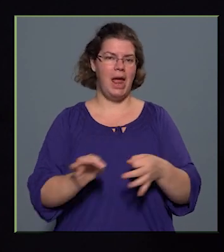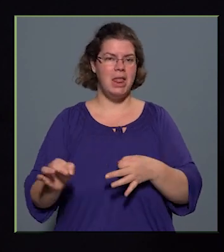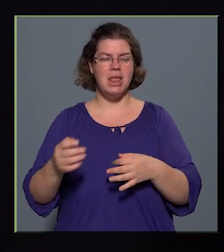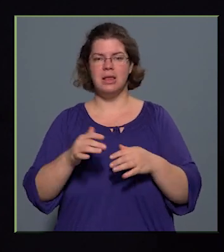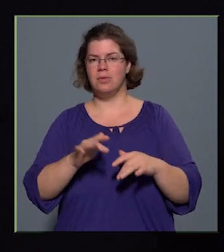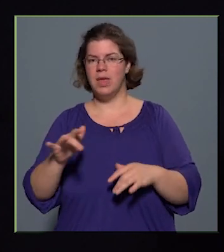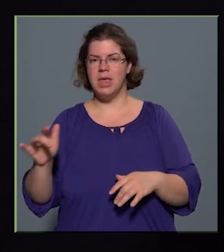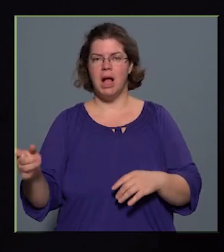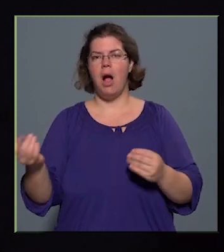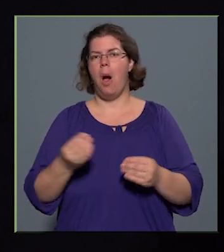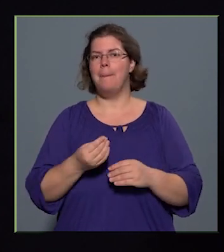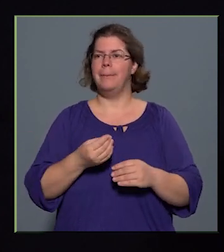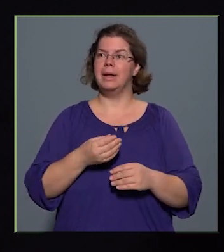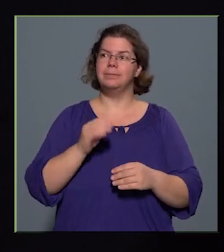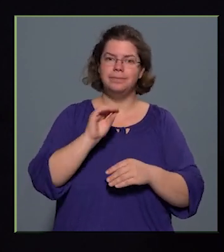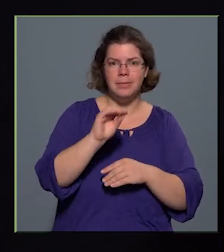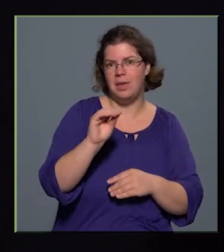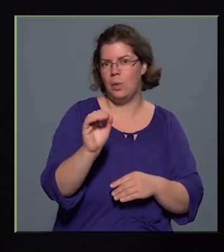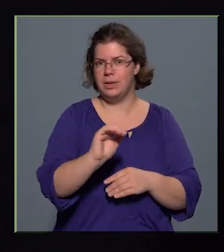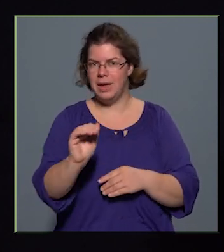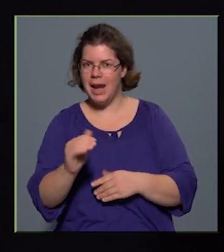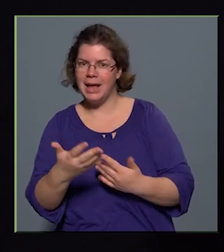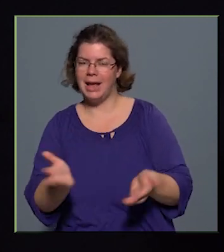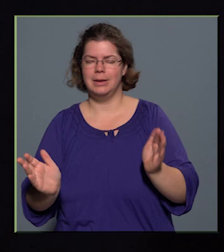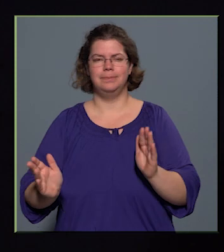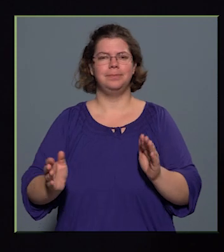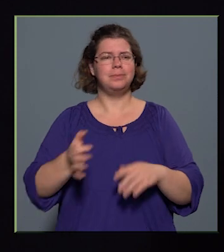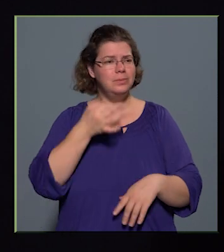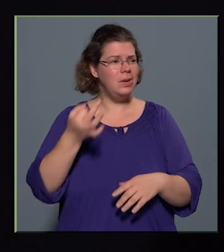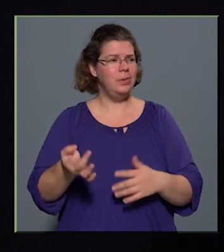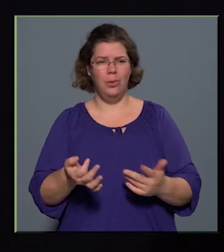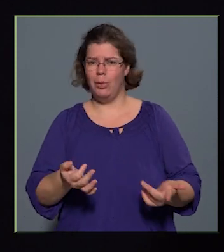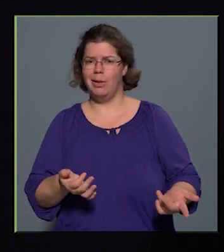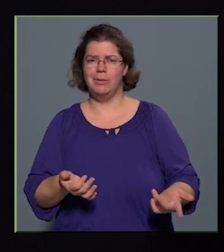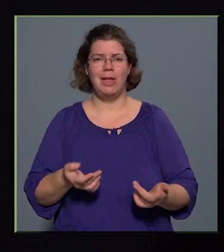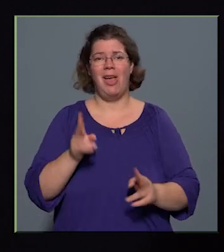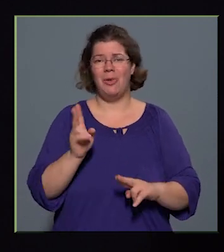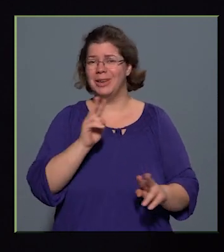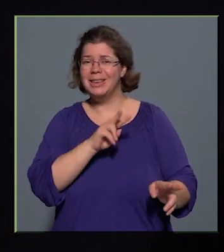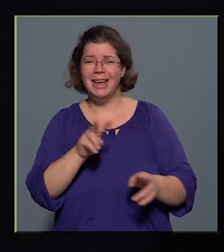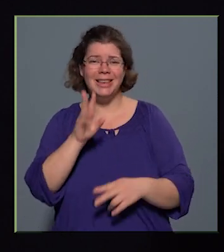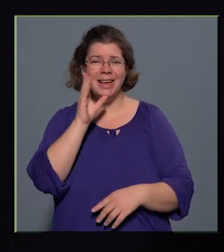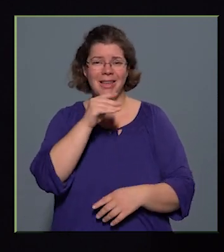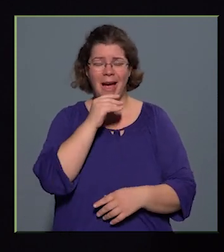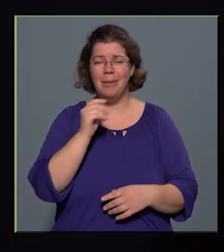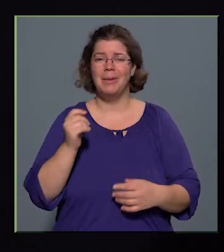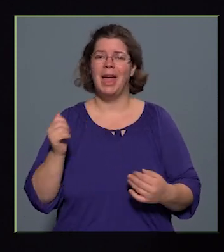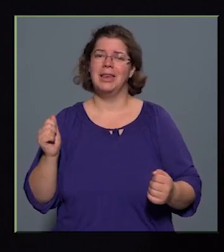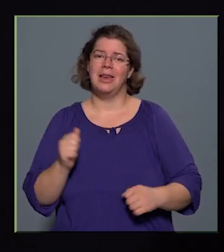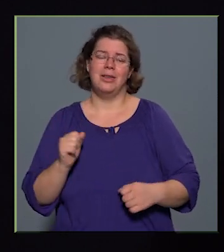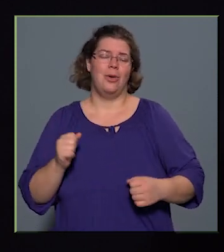megszólítanak gyerekeket. Szóval tulajdonképpen tényleg, ahogy nézi az ember, akkor nagyon